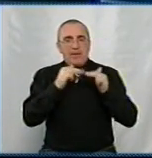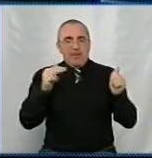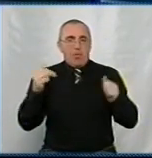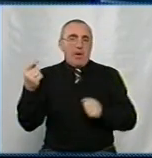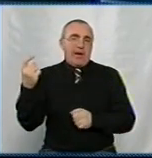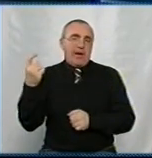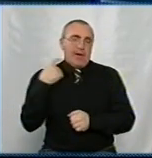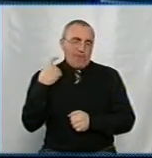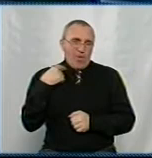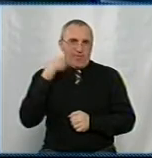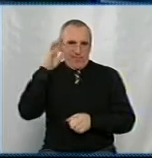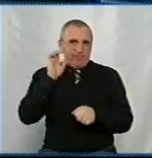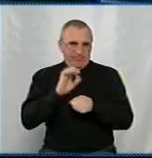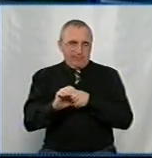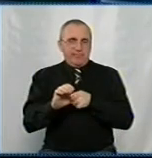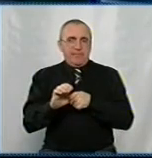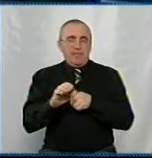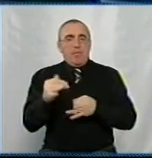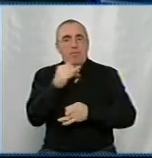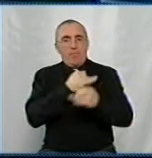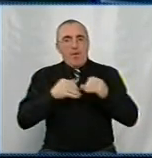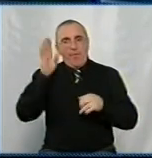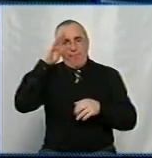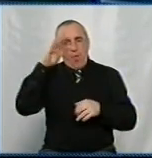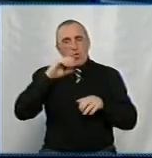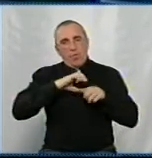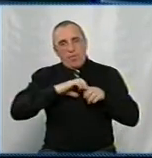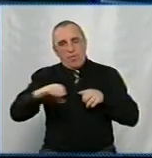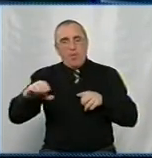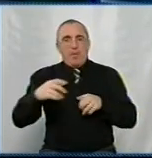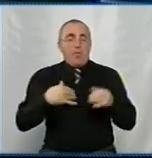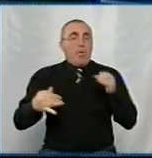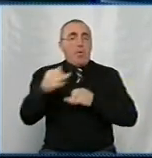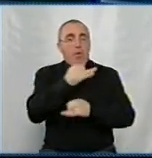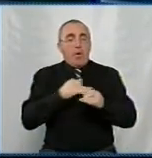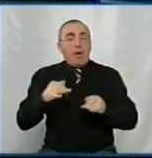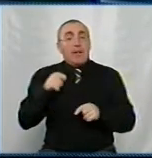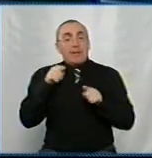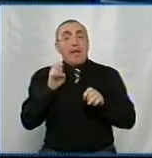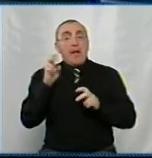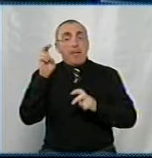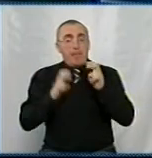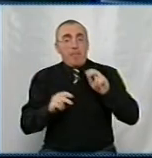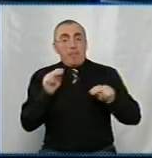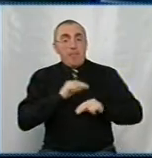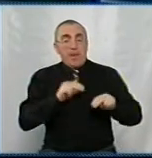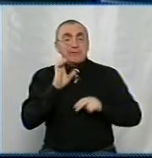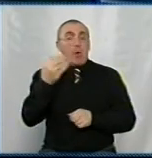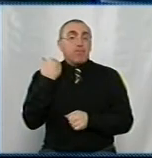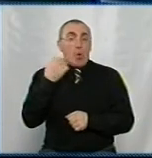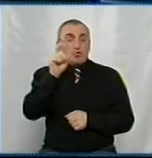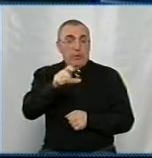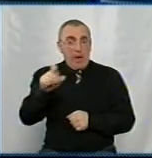-Кіровоград. Мова про водогіндні про Кіровоград. Говорили ми про те, як підприємство працює з боржниками.